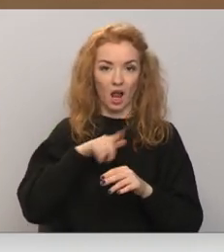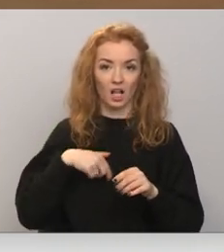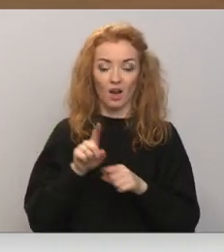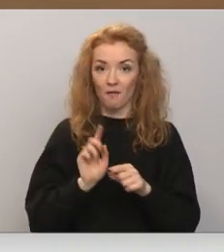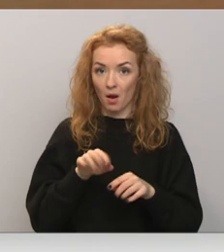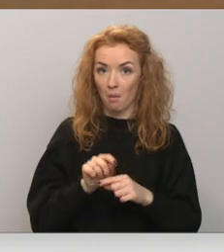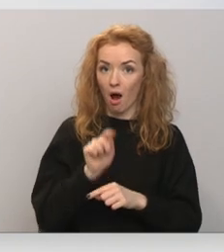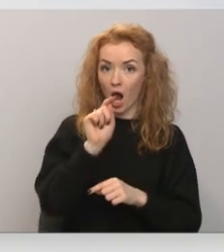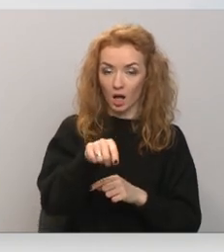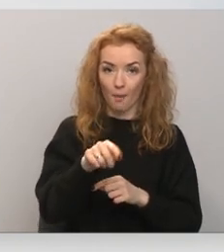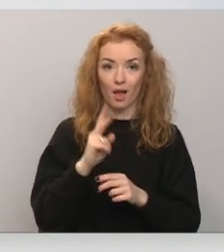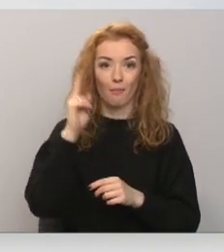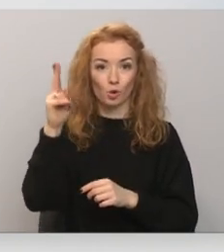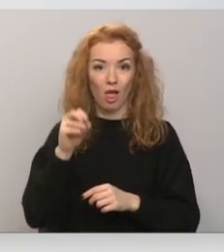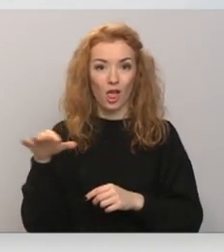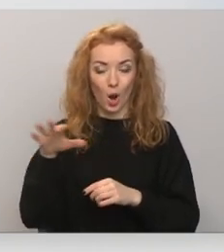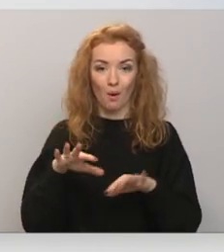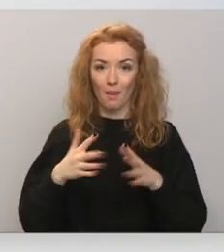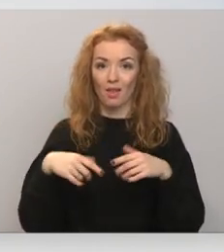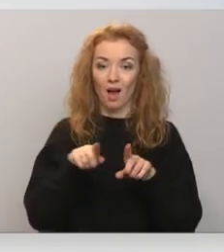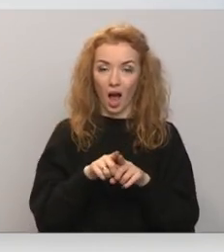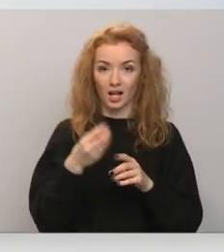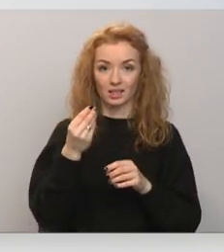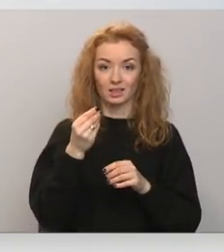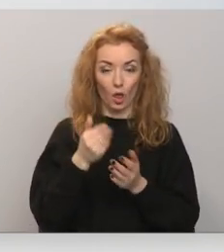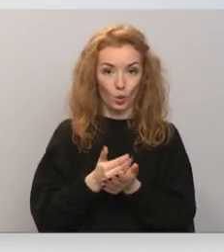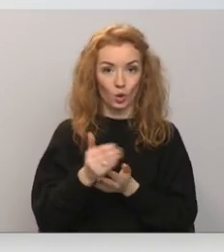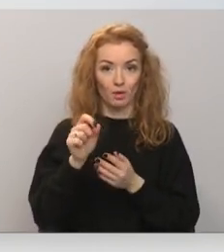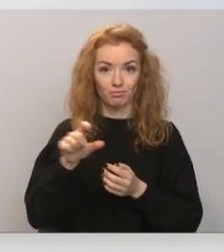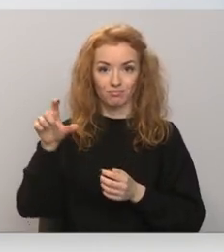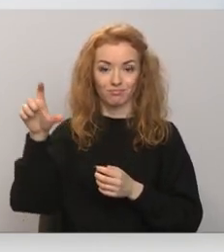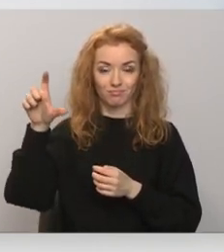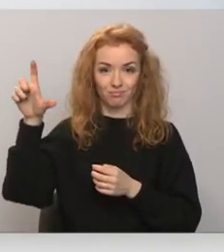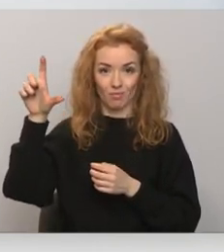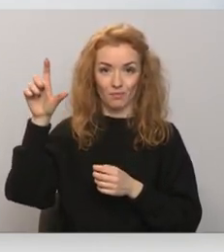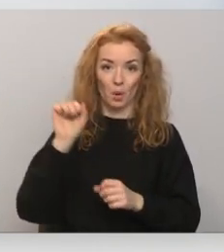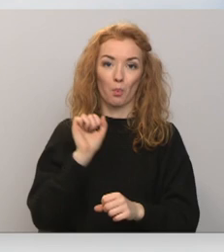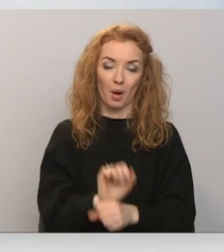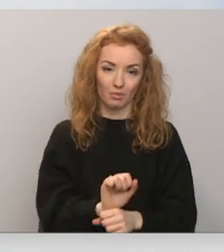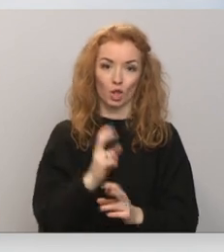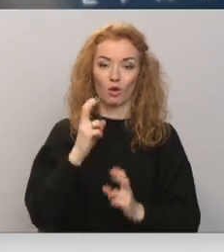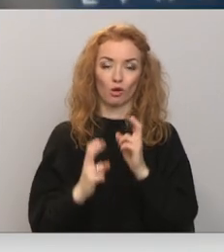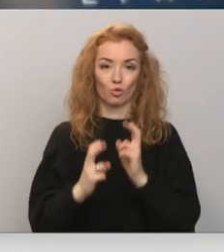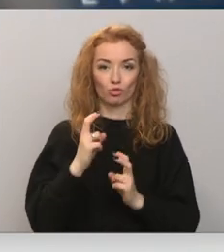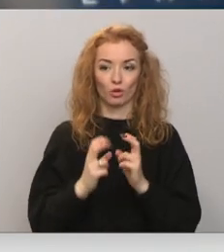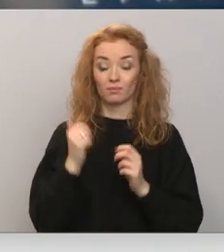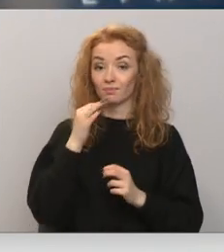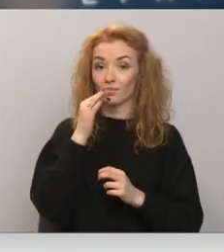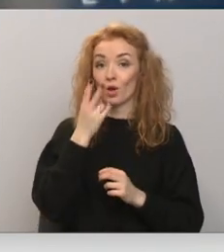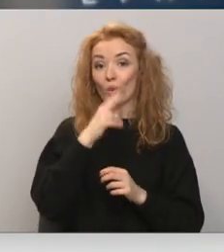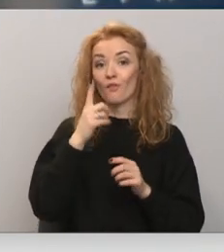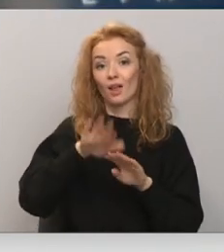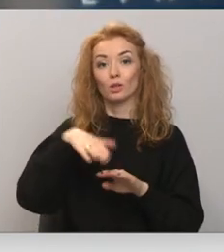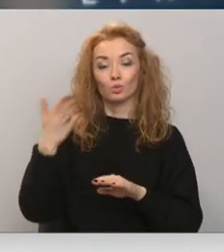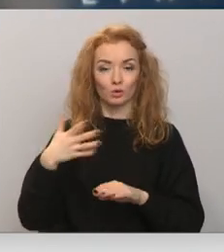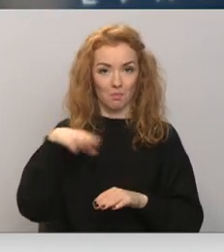Eiropai dotos solījumus, bet arī elektroenerģijas cena turpinās augšu peju bremzējot rāžošanu. No vienas puses mēs